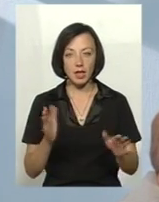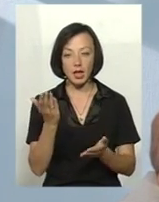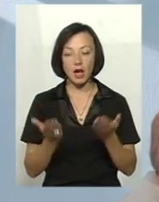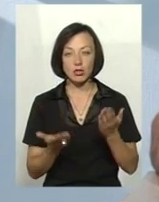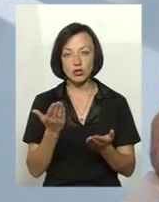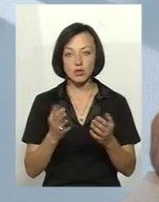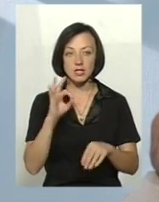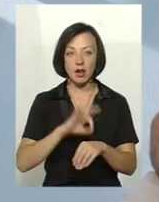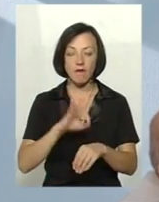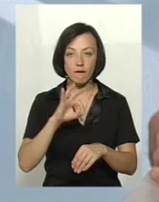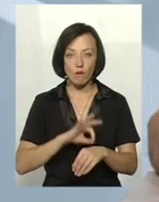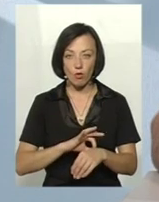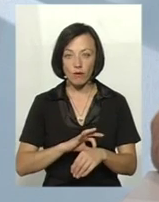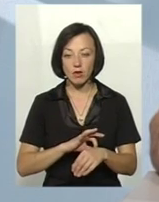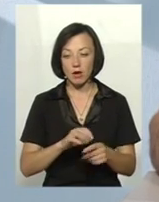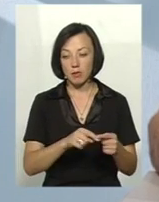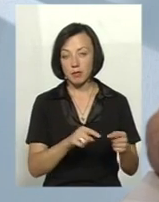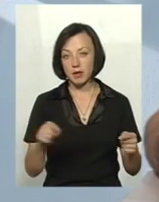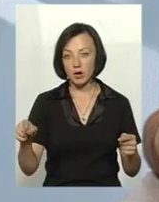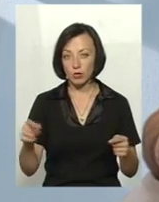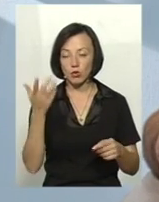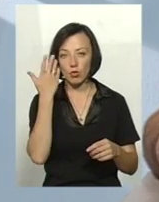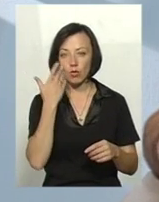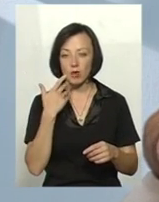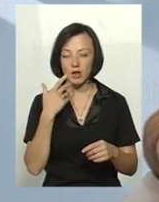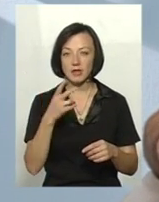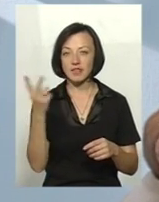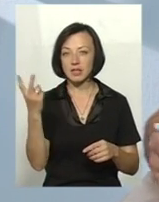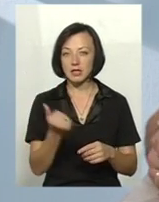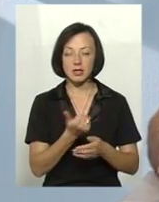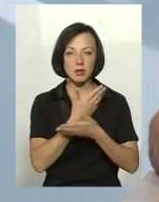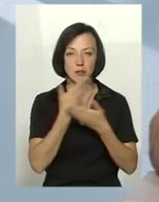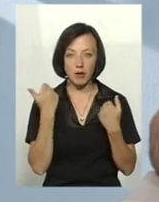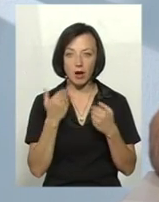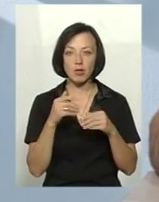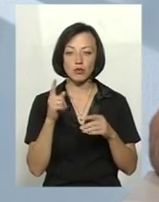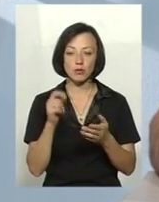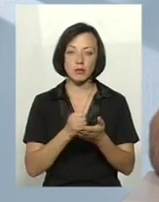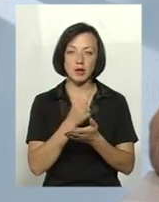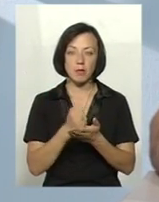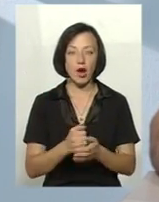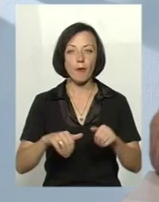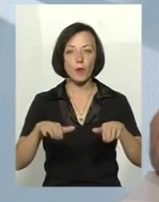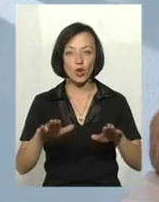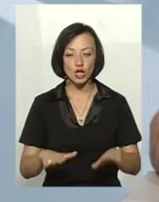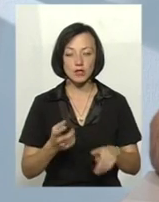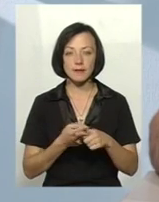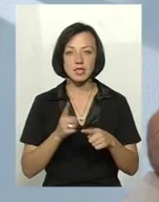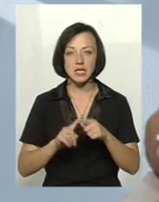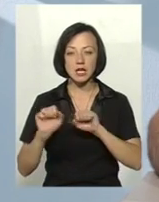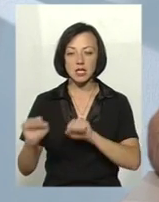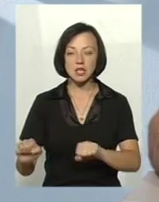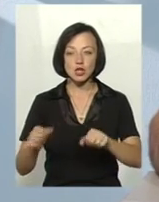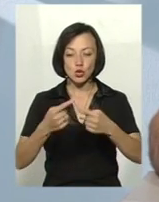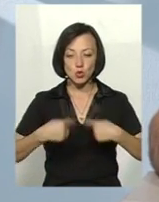Якщо захворювання протягом цього періоду, протягом двох неділь немає, тоді ми приймаємо вже рішення в цій захисній зоні,